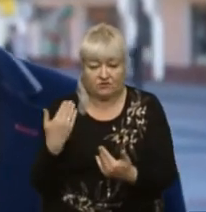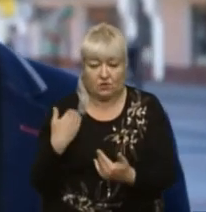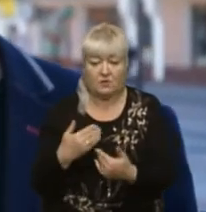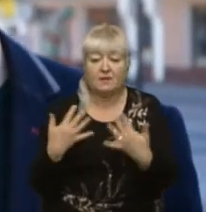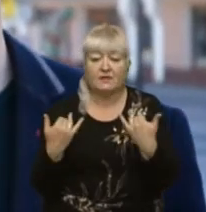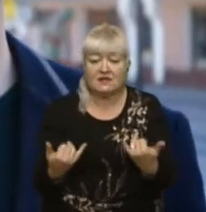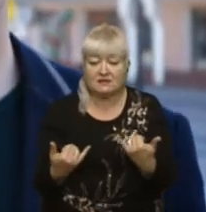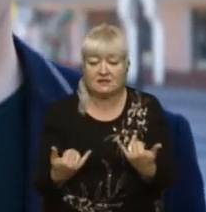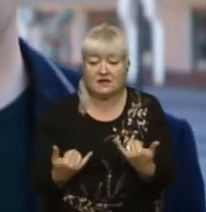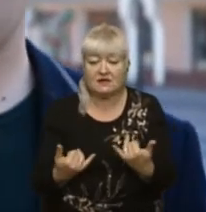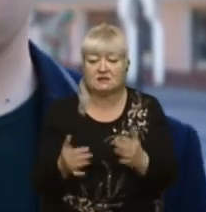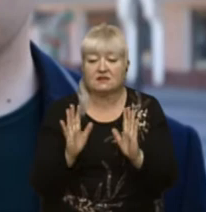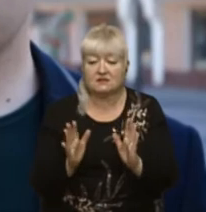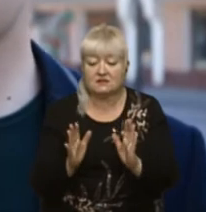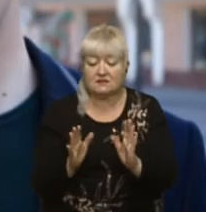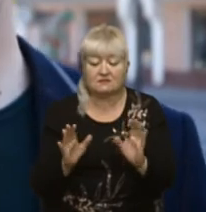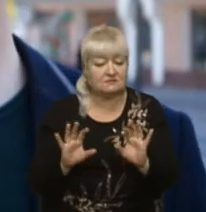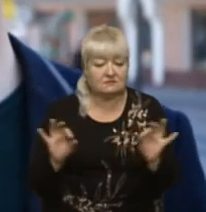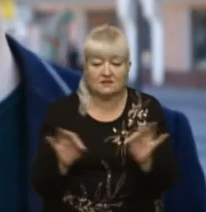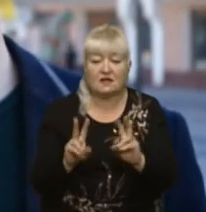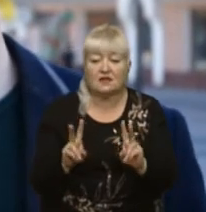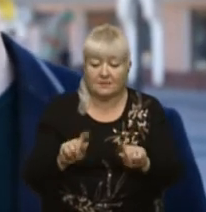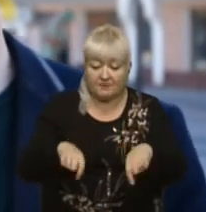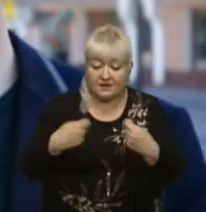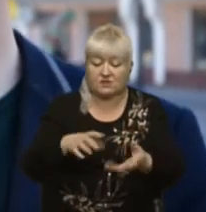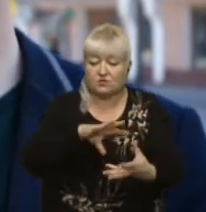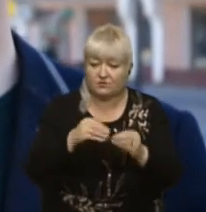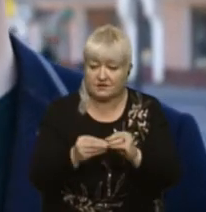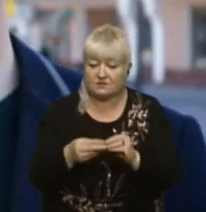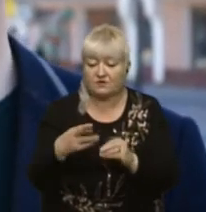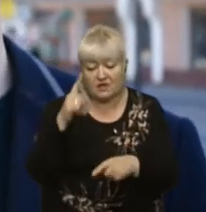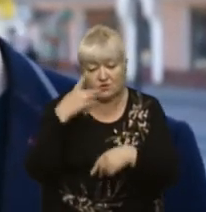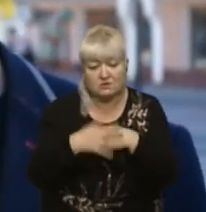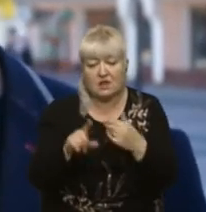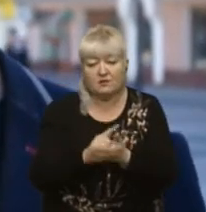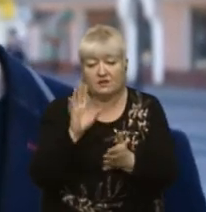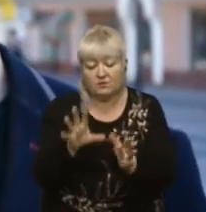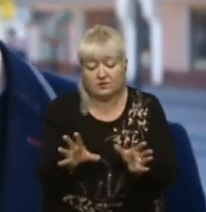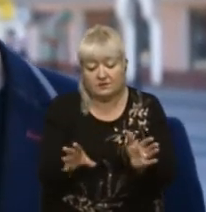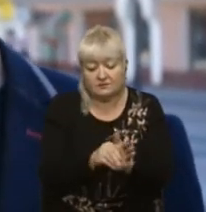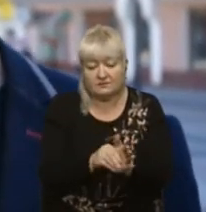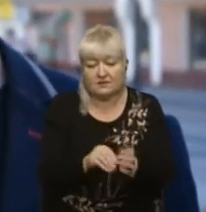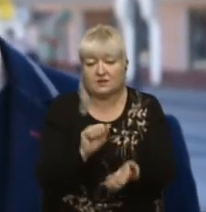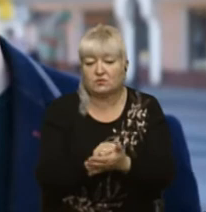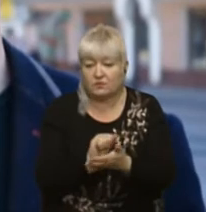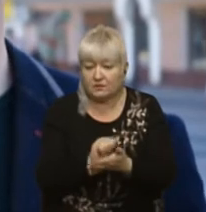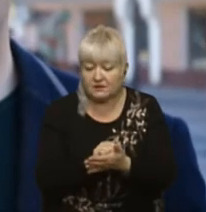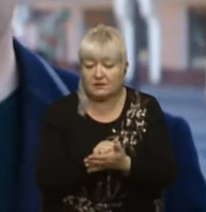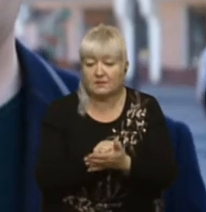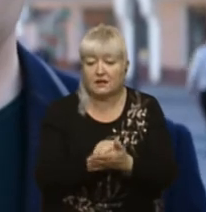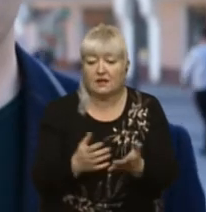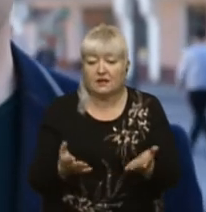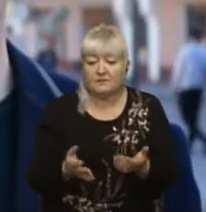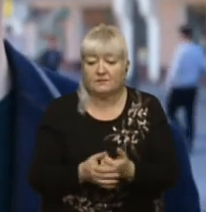Зараз, як тільки передадуть висновки, я так розумію, що вони мають бути прикріплені до цих документів, які,